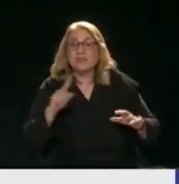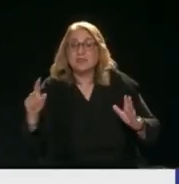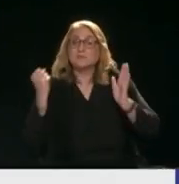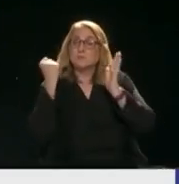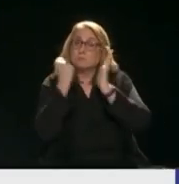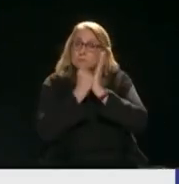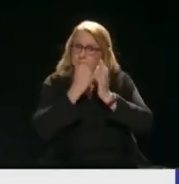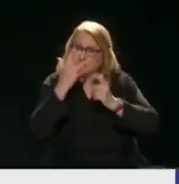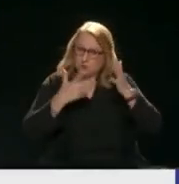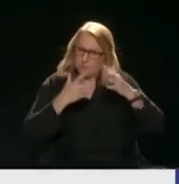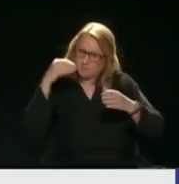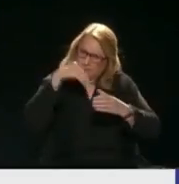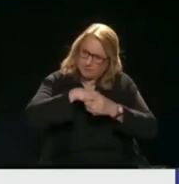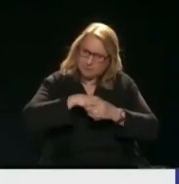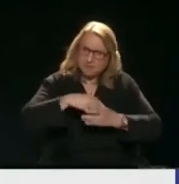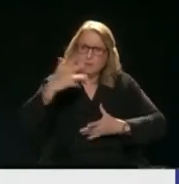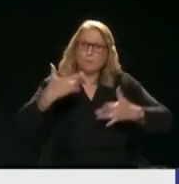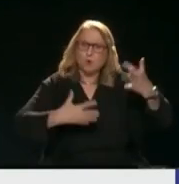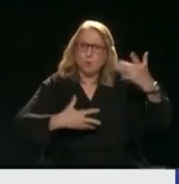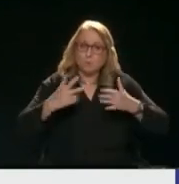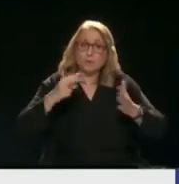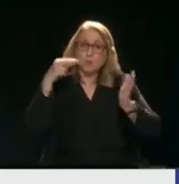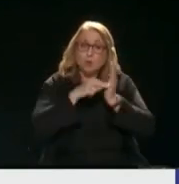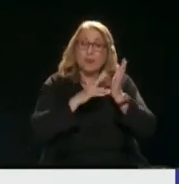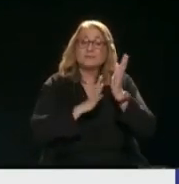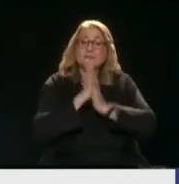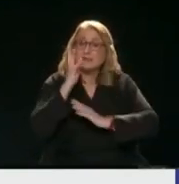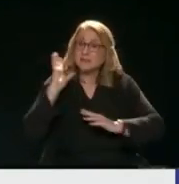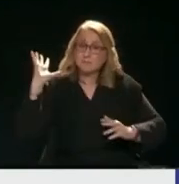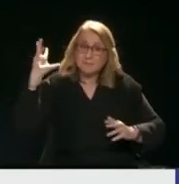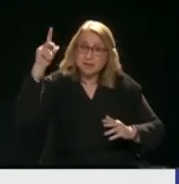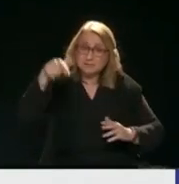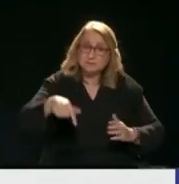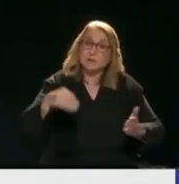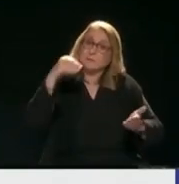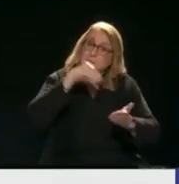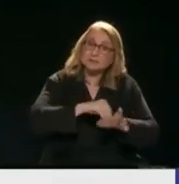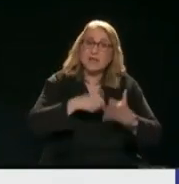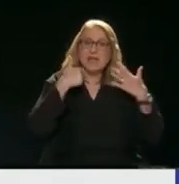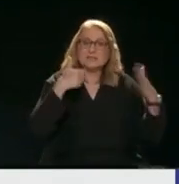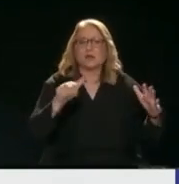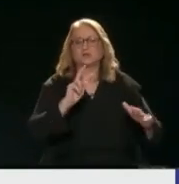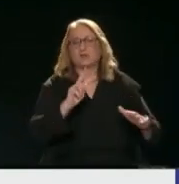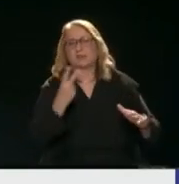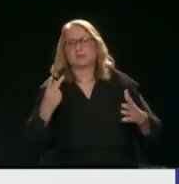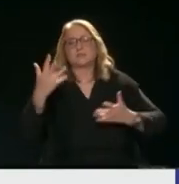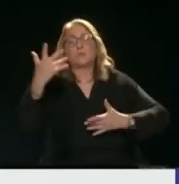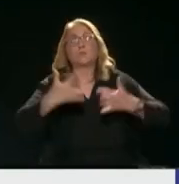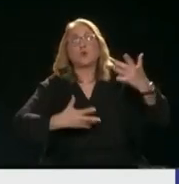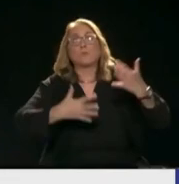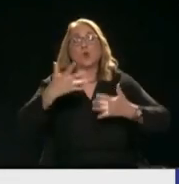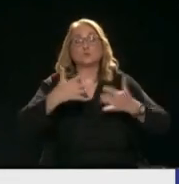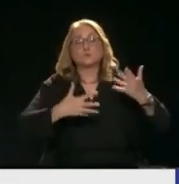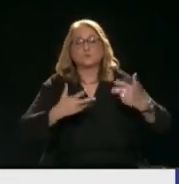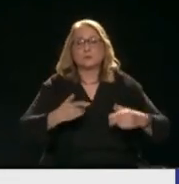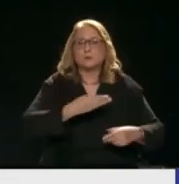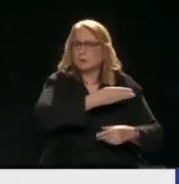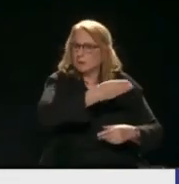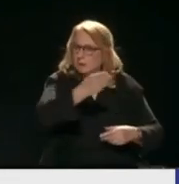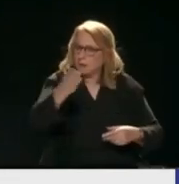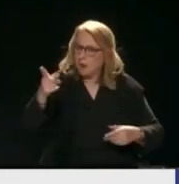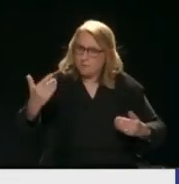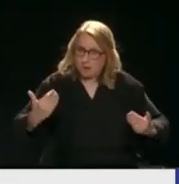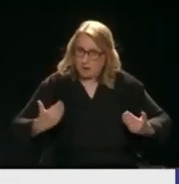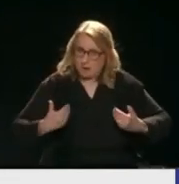στον προϋπολογισμό Από το 14 έως και σήμερα κάθε χρονιά είναι στον προϋπολογισμό Αν αντέχει ο ίδιος πολιτής Περίμενε